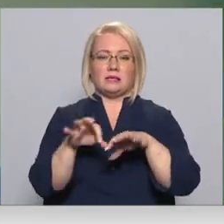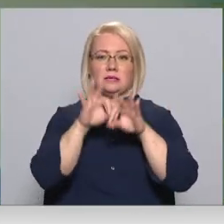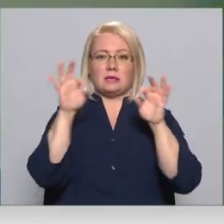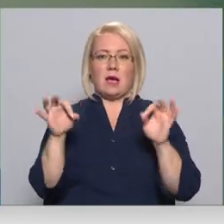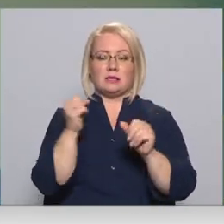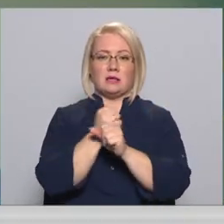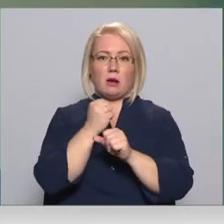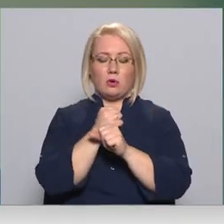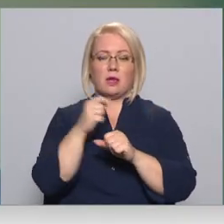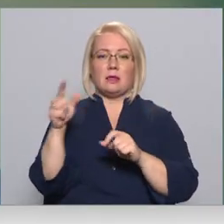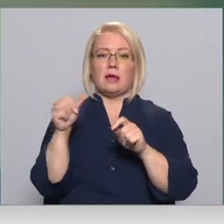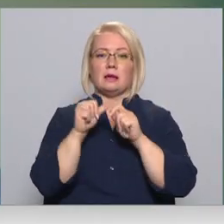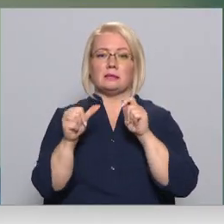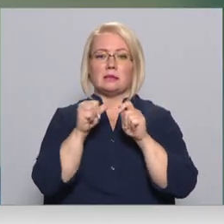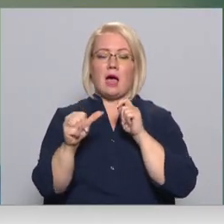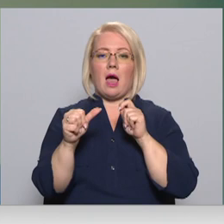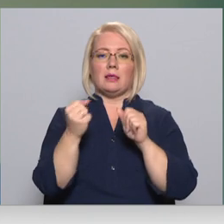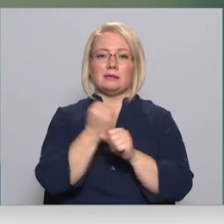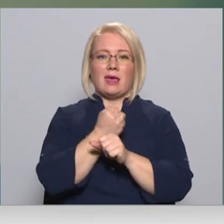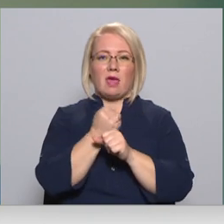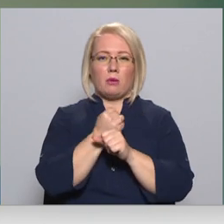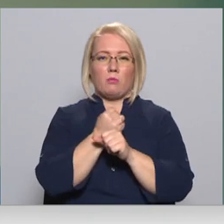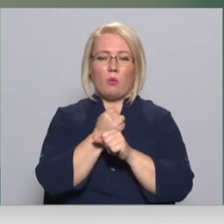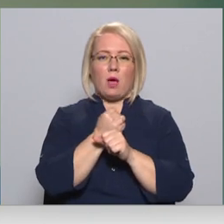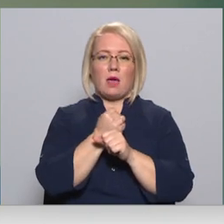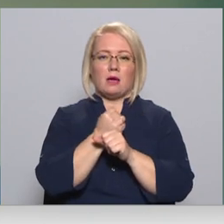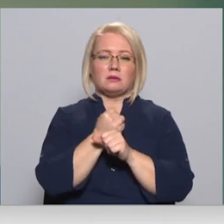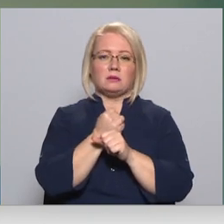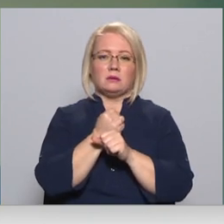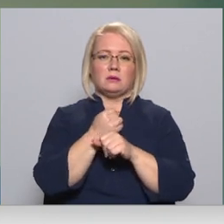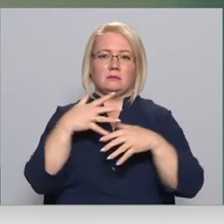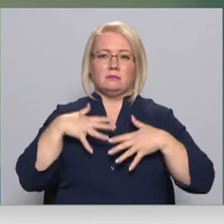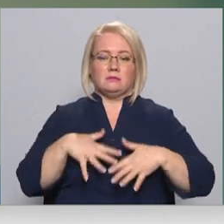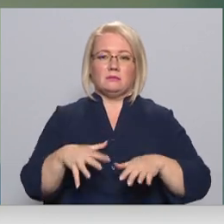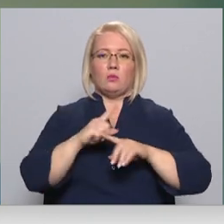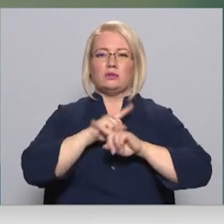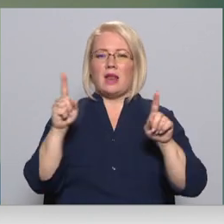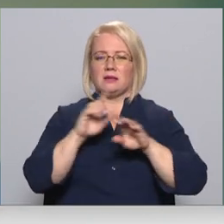darboties, tā zāļu iedarbība nebija uzreiz,